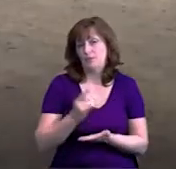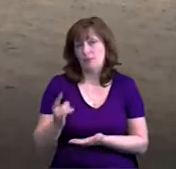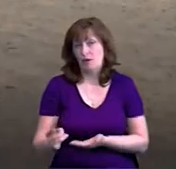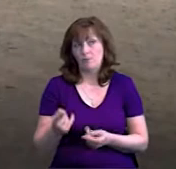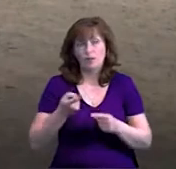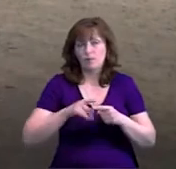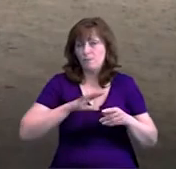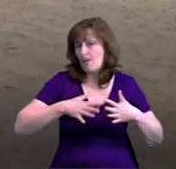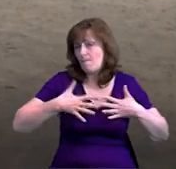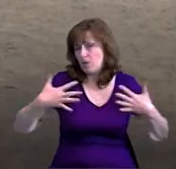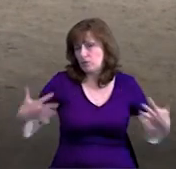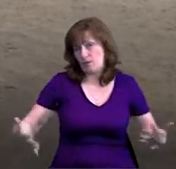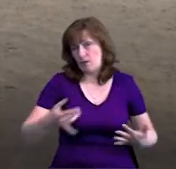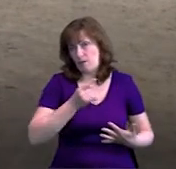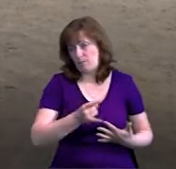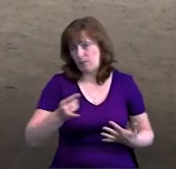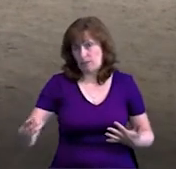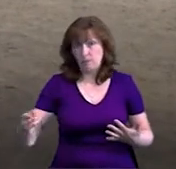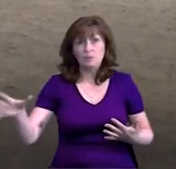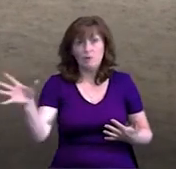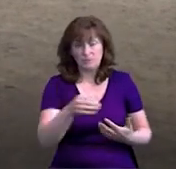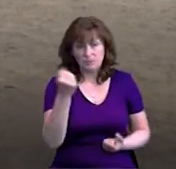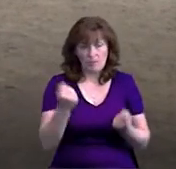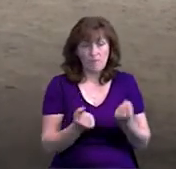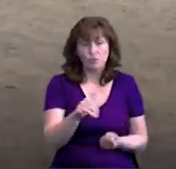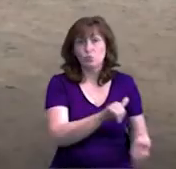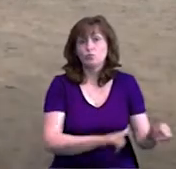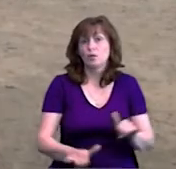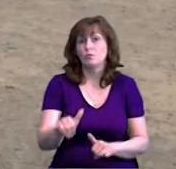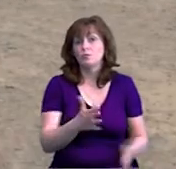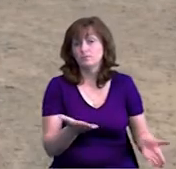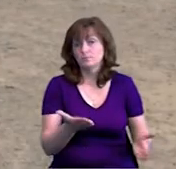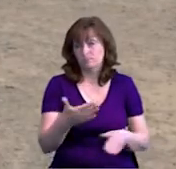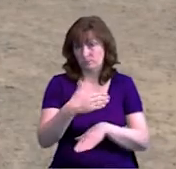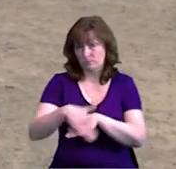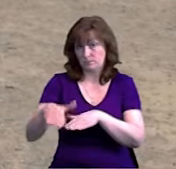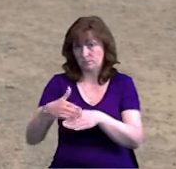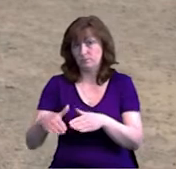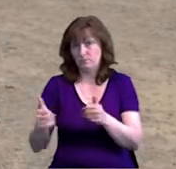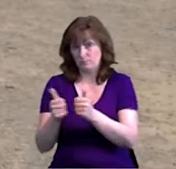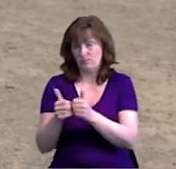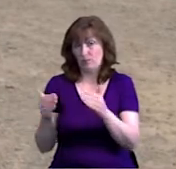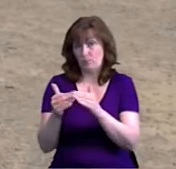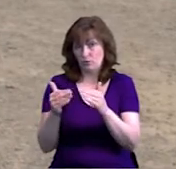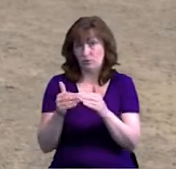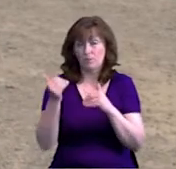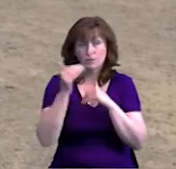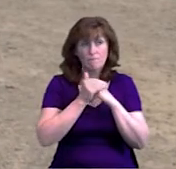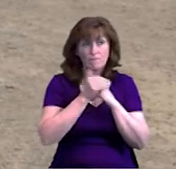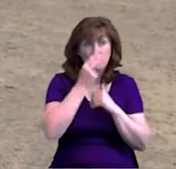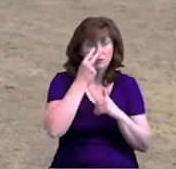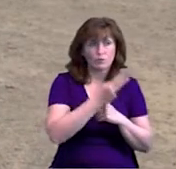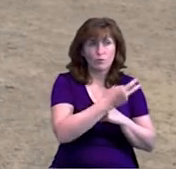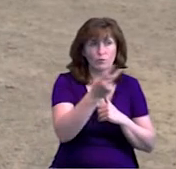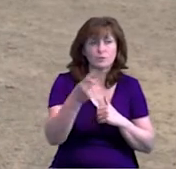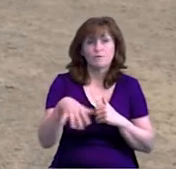найбільша стоянка. І всі тепер машини з неї відправились в двори. Якщо заглянути в двори вечірком, то ви